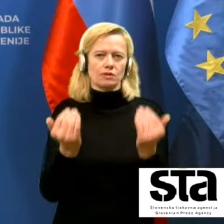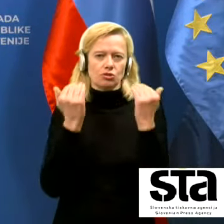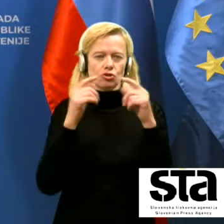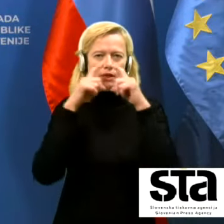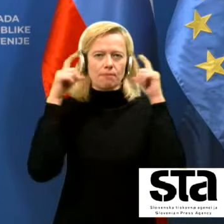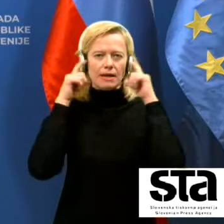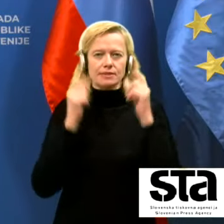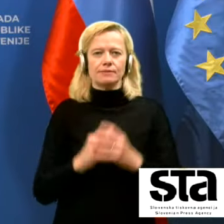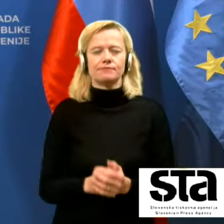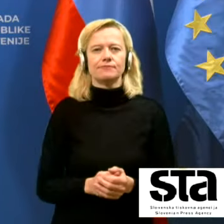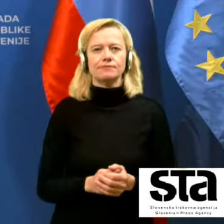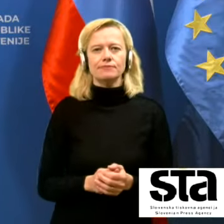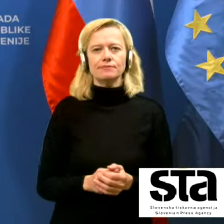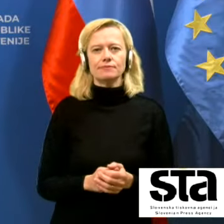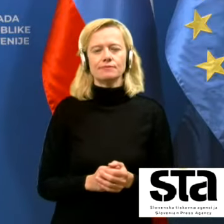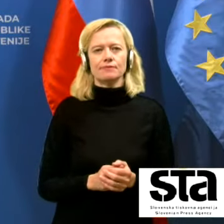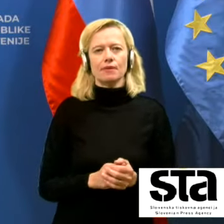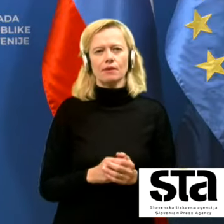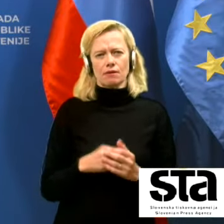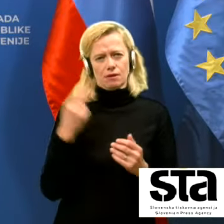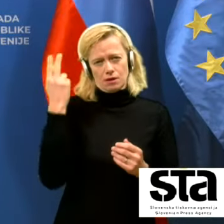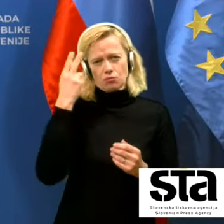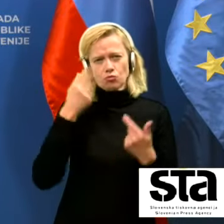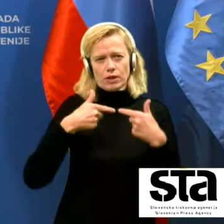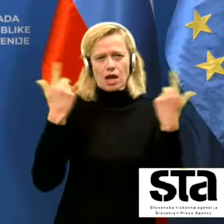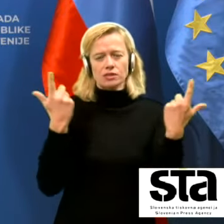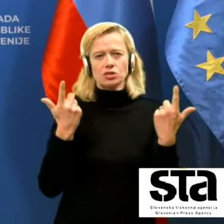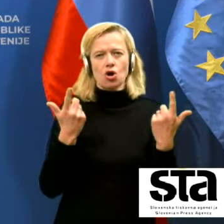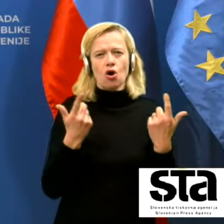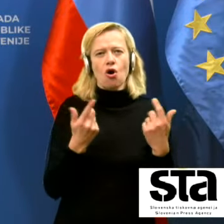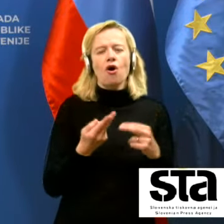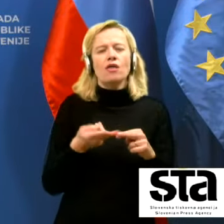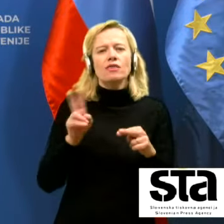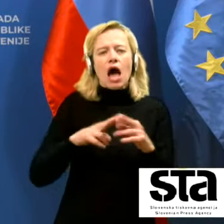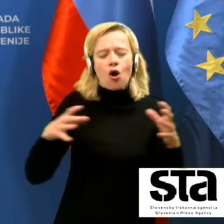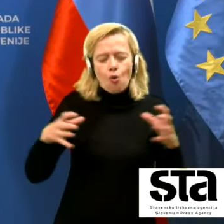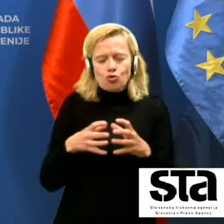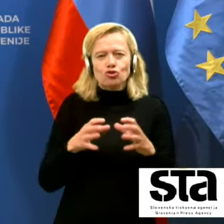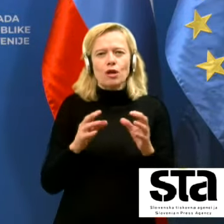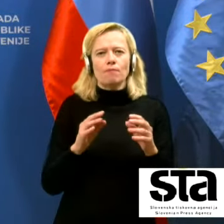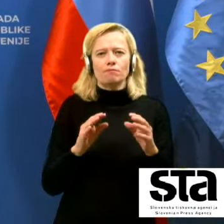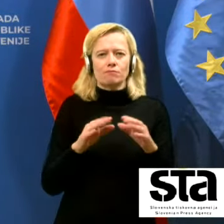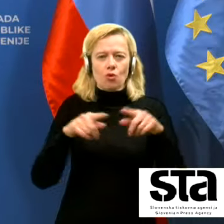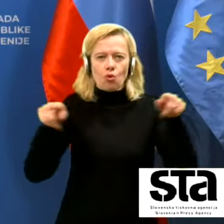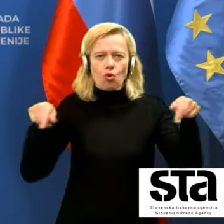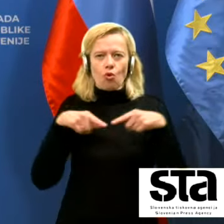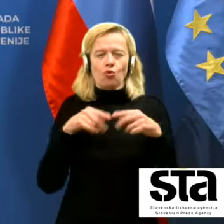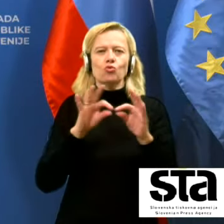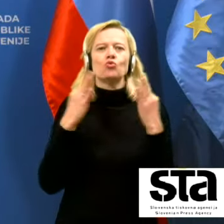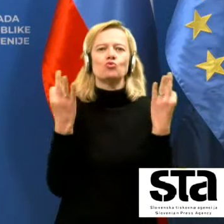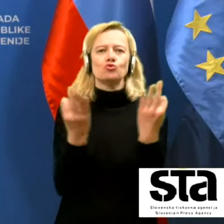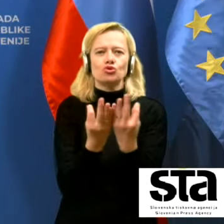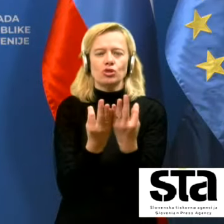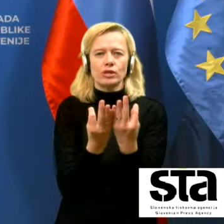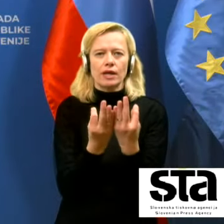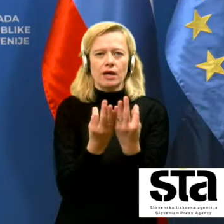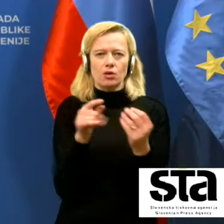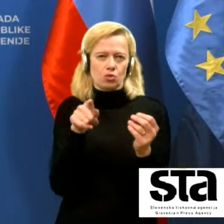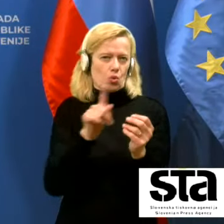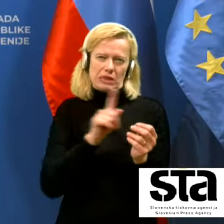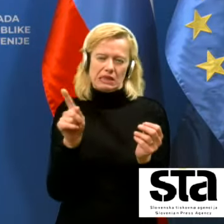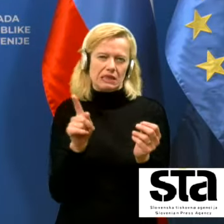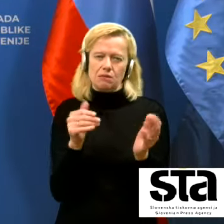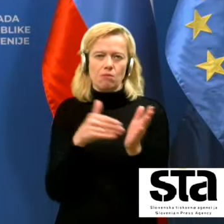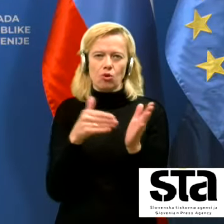Jasno se razume, da v najožjem krogu družine običajno ukrep ni smiselen, glede na to, da